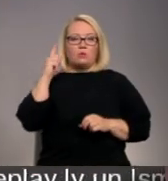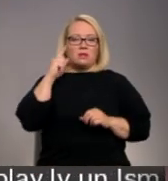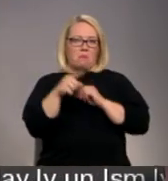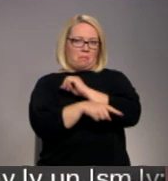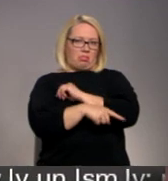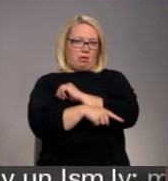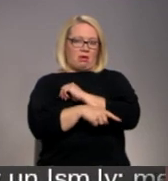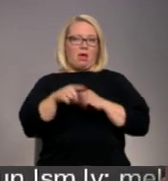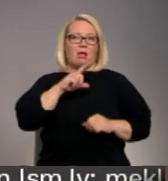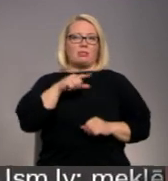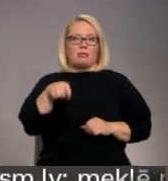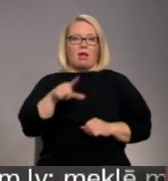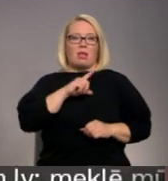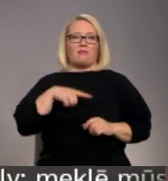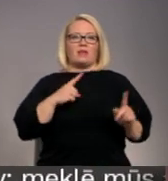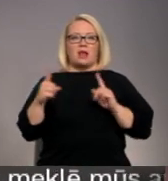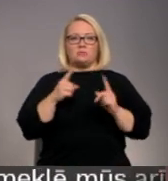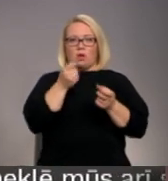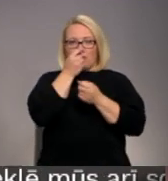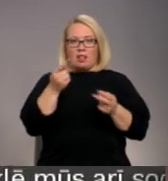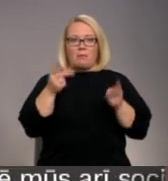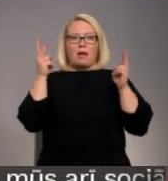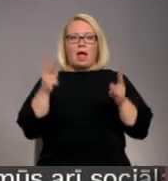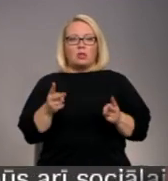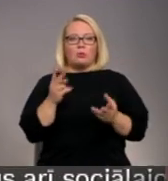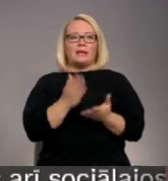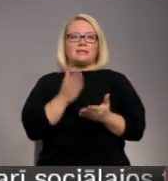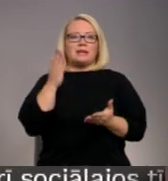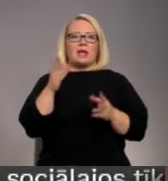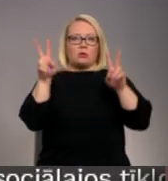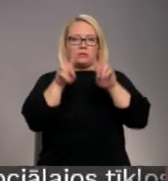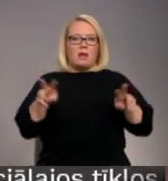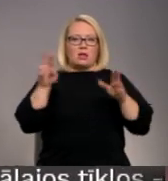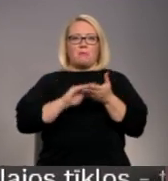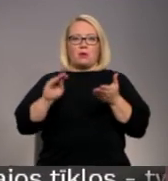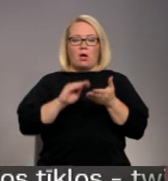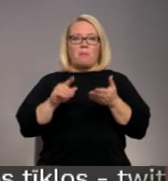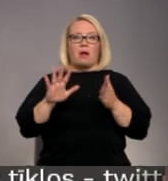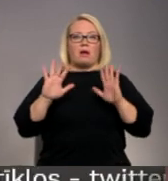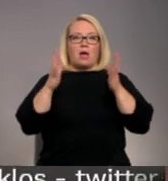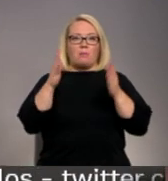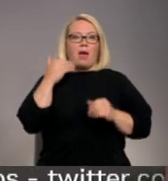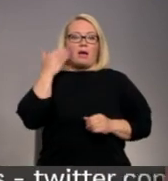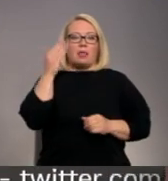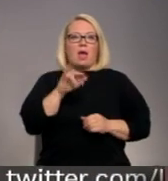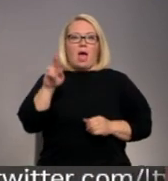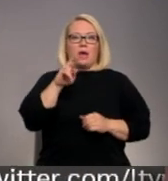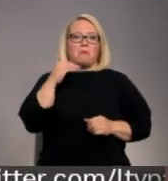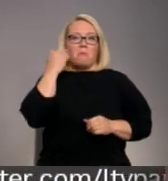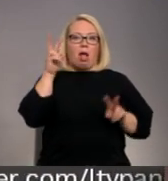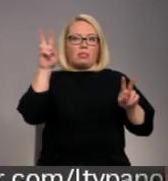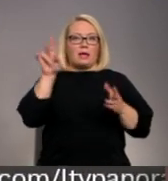pēdējiem. Tā Latvijas transporta nelēmas gadījumi un incidentu izmeklēšanas birojas par gadījumu, kad Air Baltic